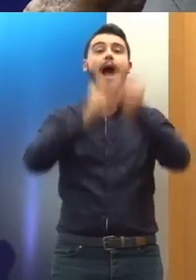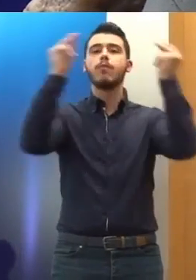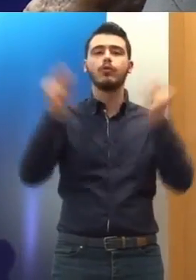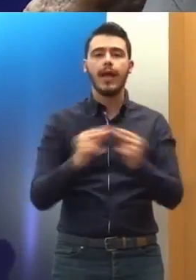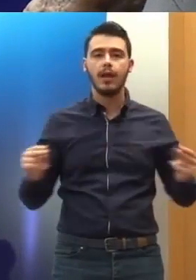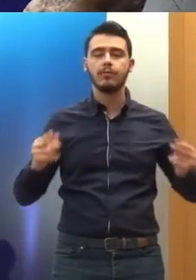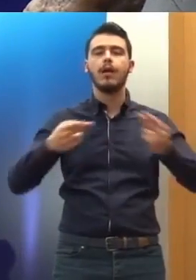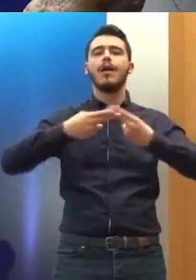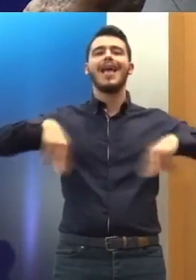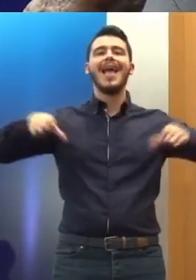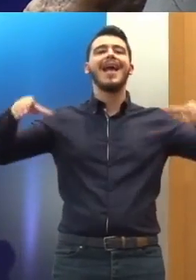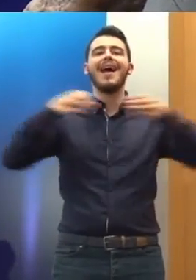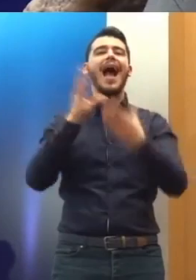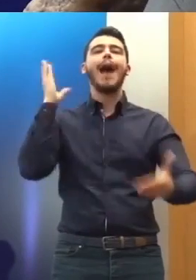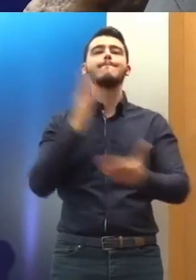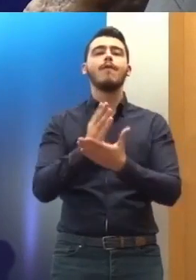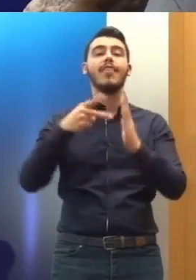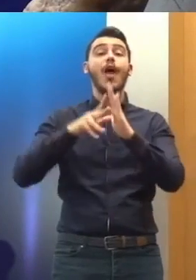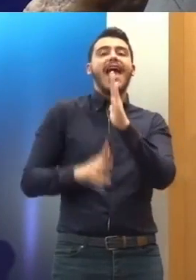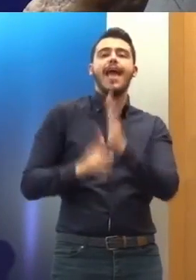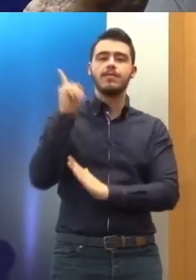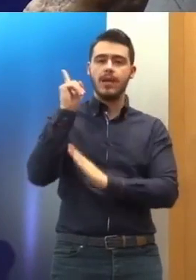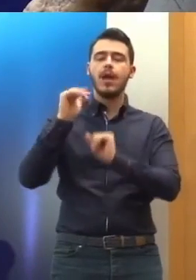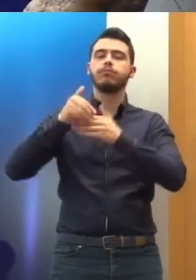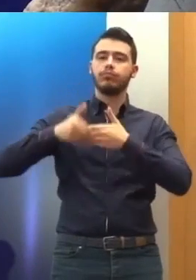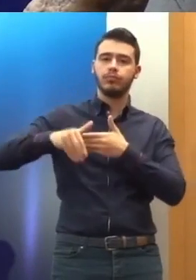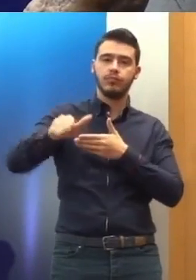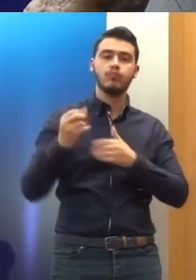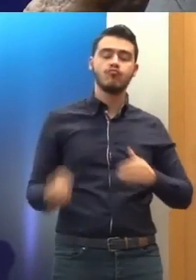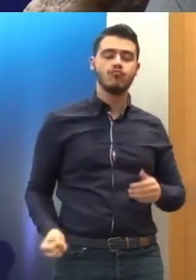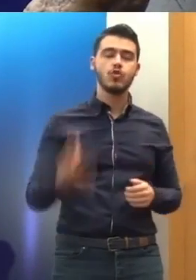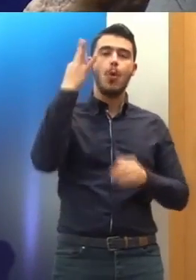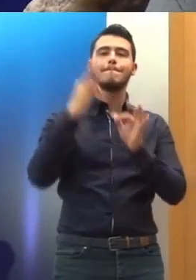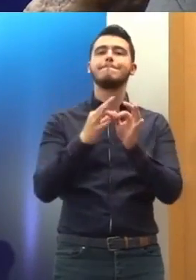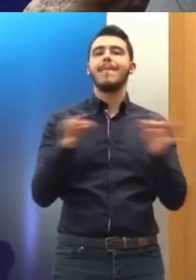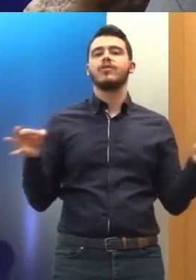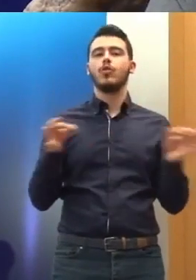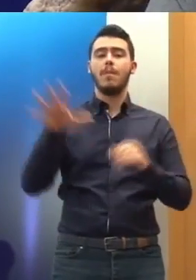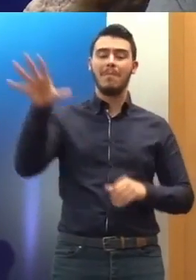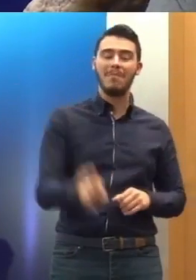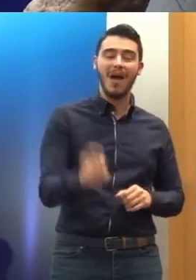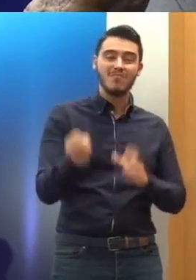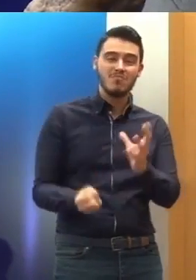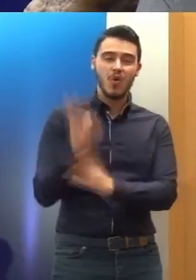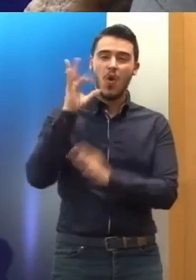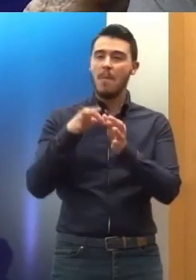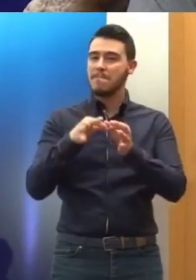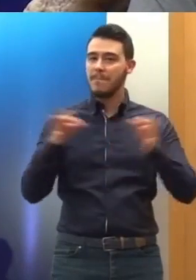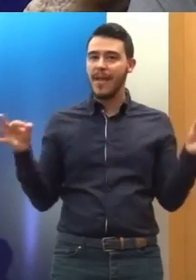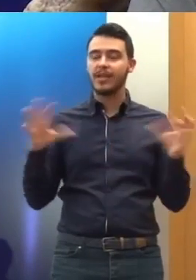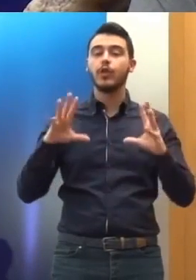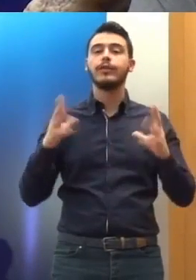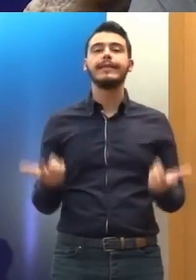απόφαση της Επιτροπής να προχωρήσει το 2011 σε ένα μέτρο εξαιρετικό που ονομάζεται